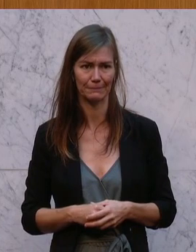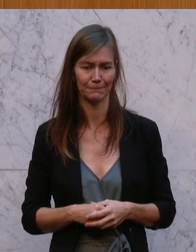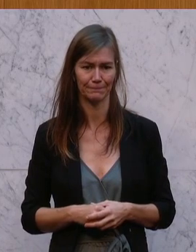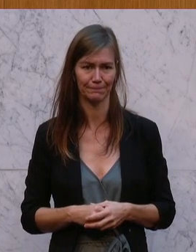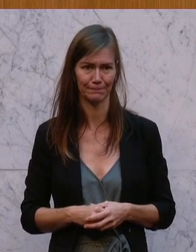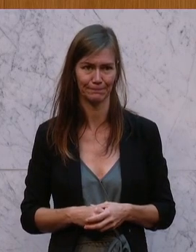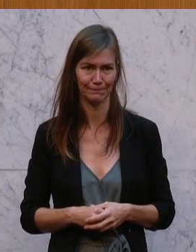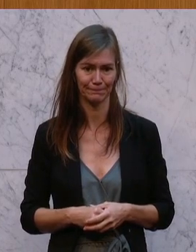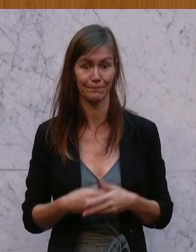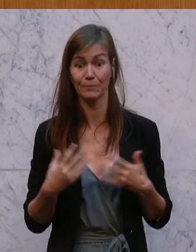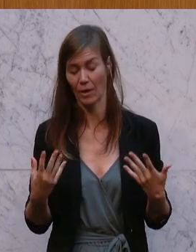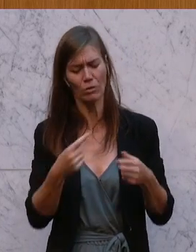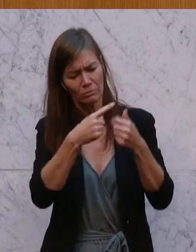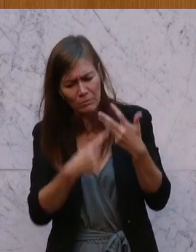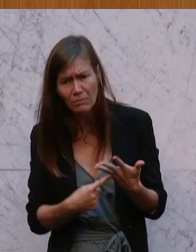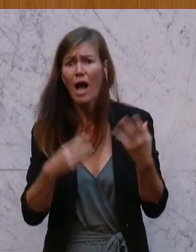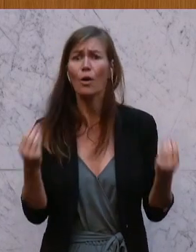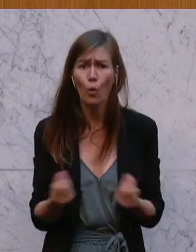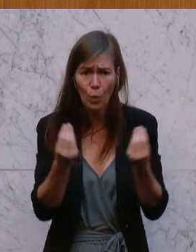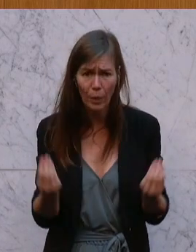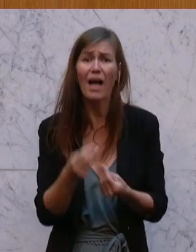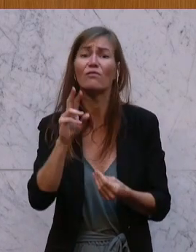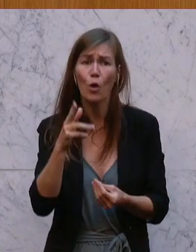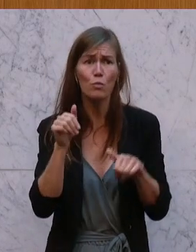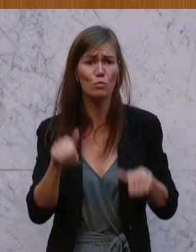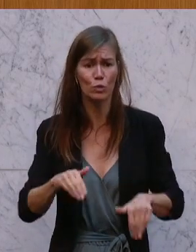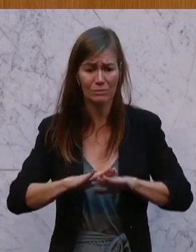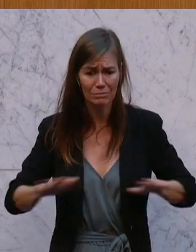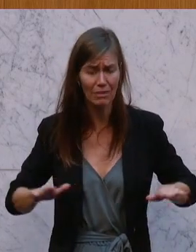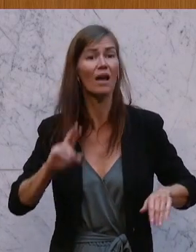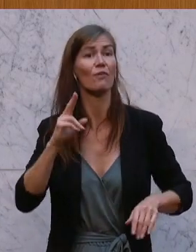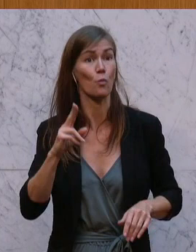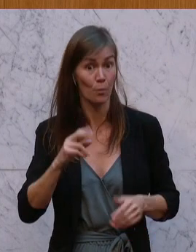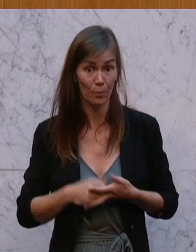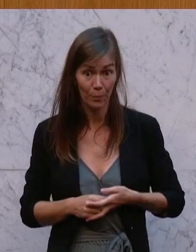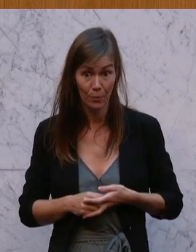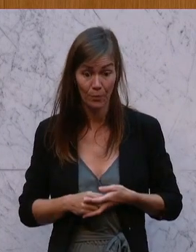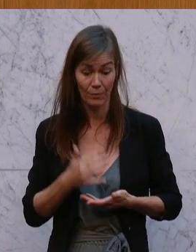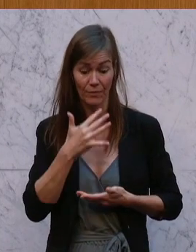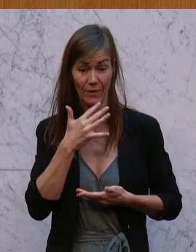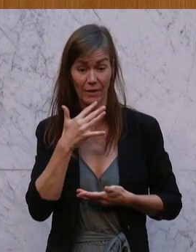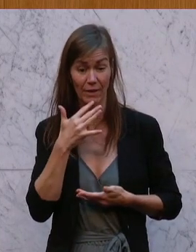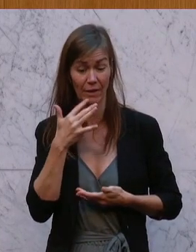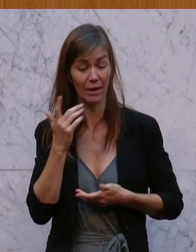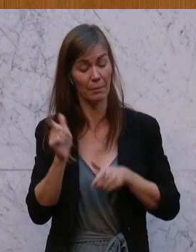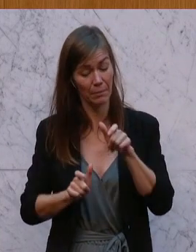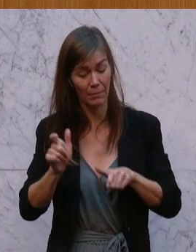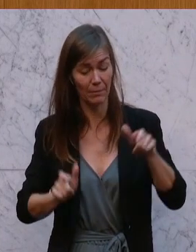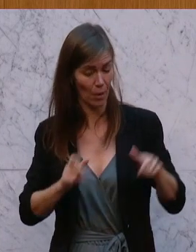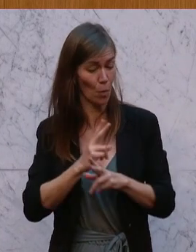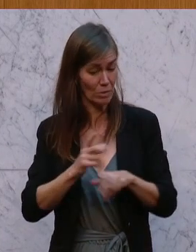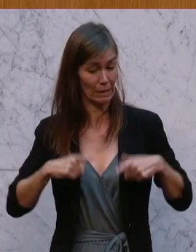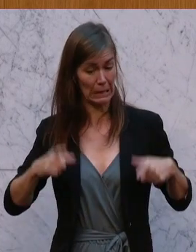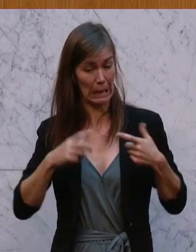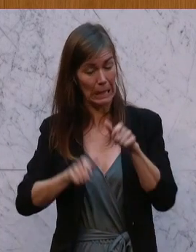Und das aus mehreren Gründen. Erstens einmal, weite Teile der Menschen, die in Österreich leben, wissen